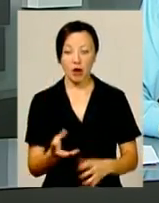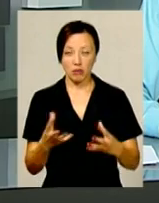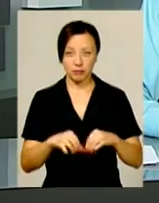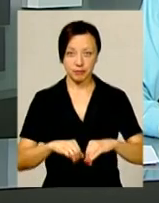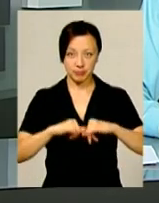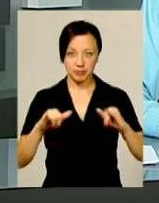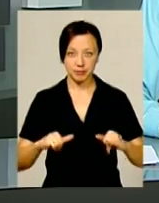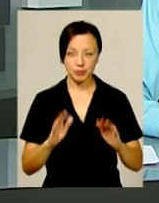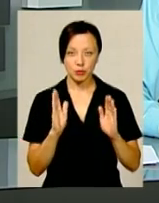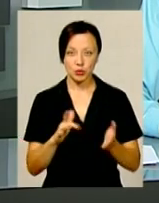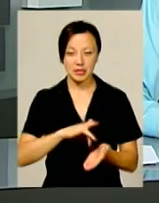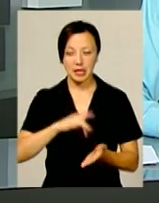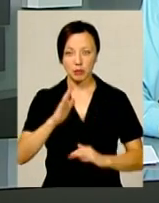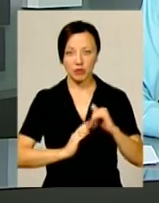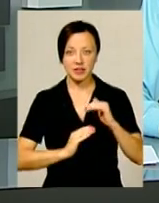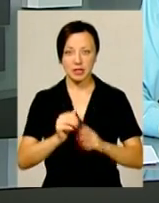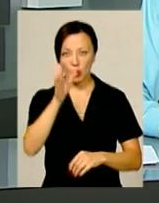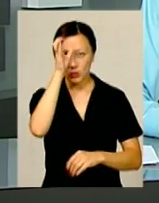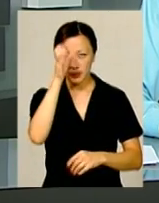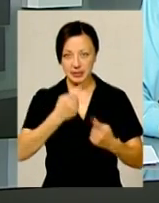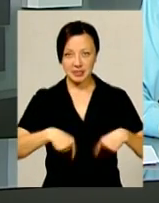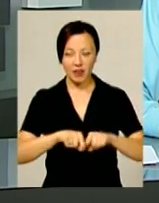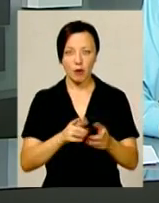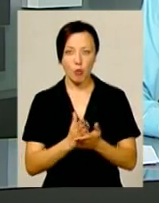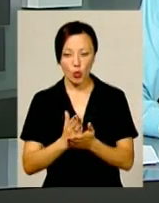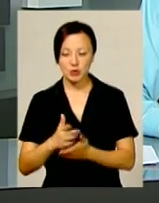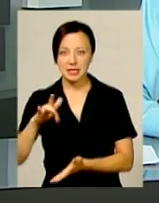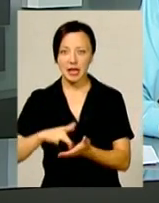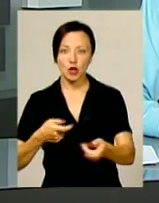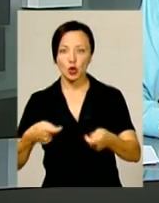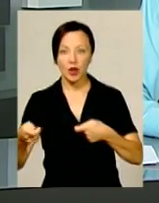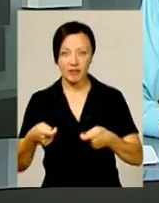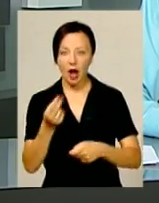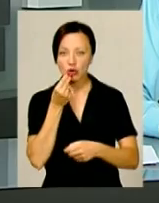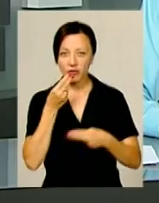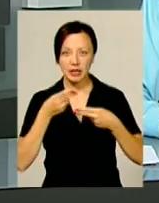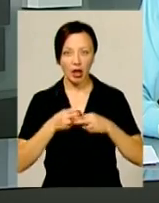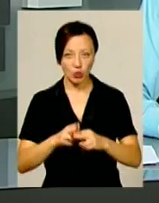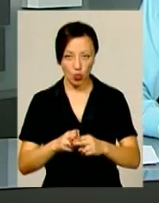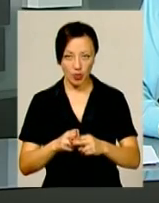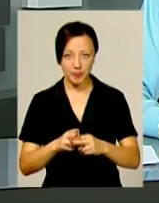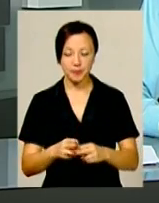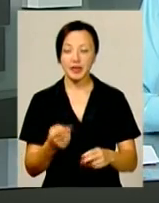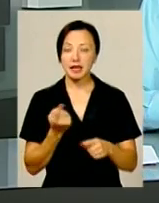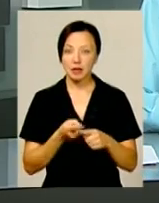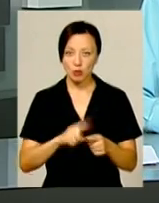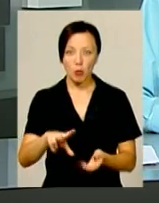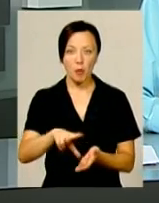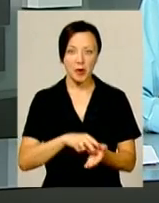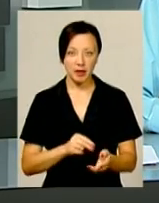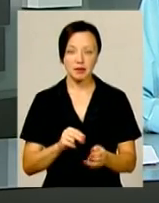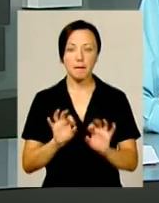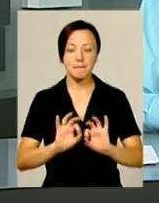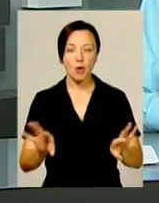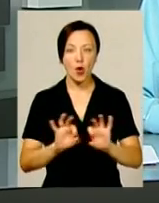укрупнення підлягають Центр професійної освіти сфери послуг і Центр торгівлі та харчових технологій. На цьому прикладі освітяни